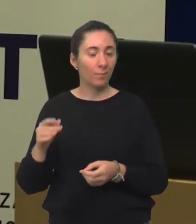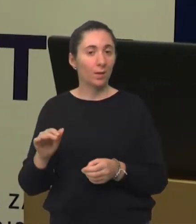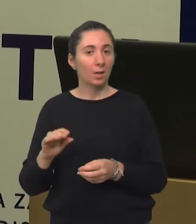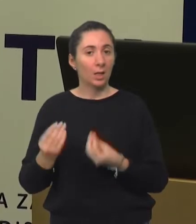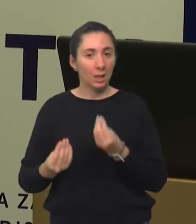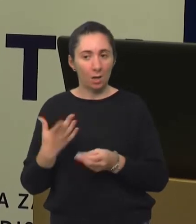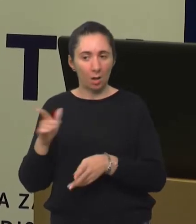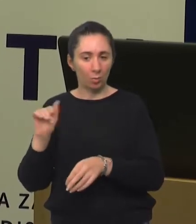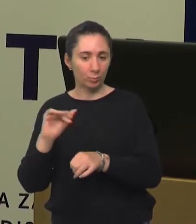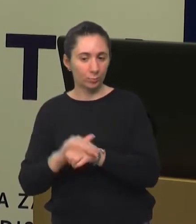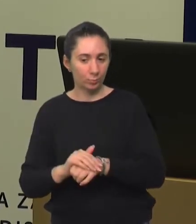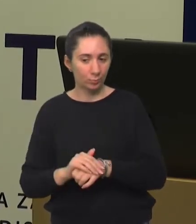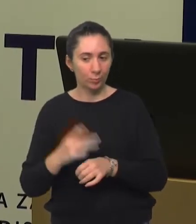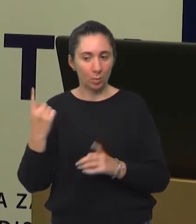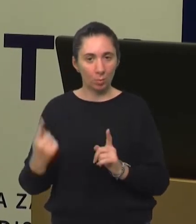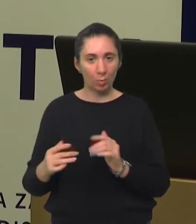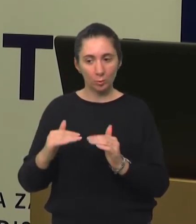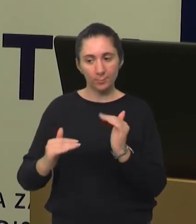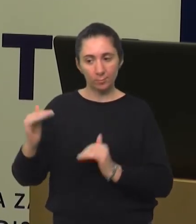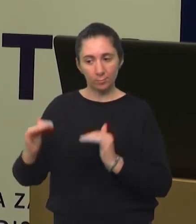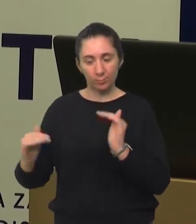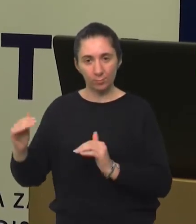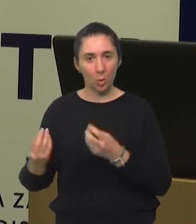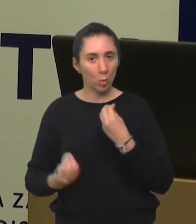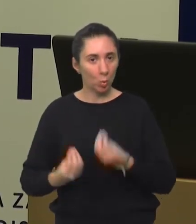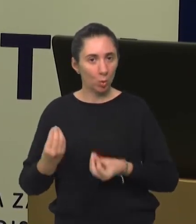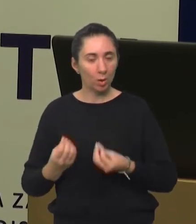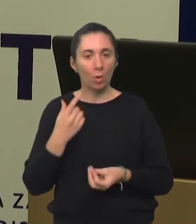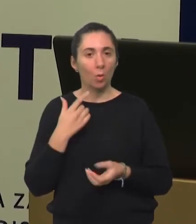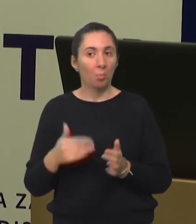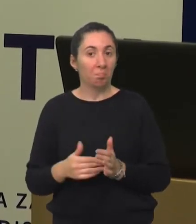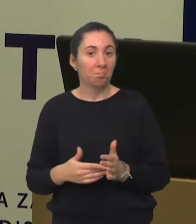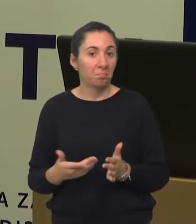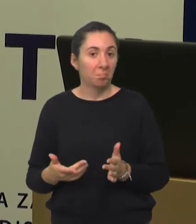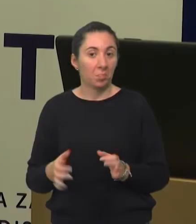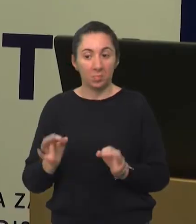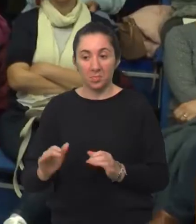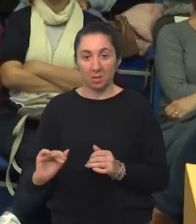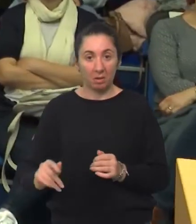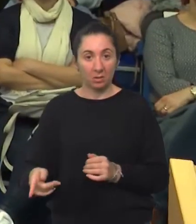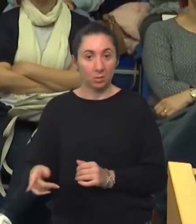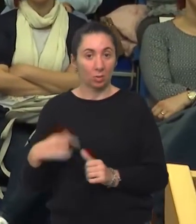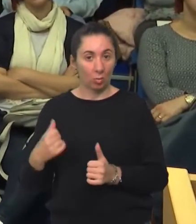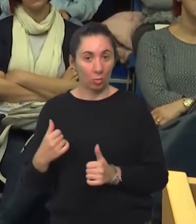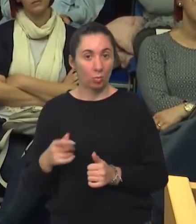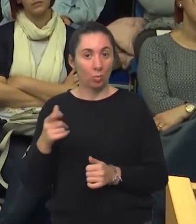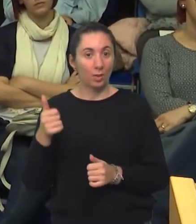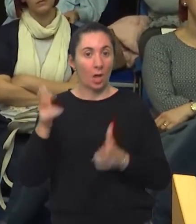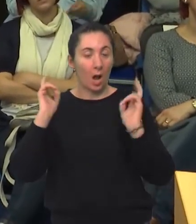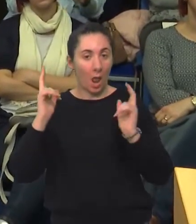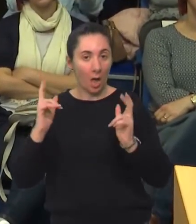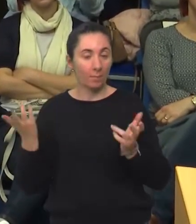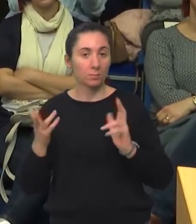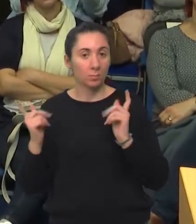zamijetite u vrtiću da vam postoje odstupanja u tome, u igri koja bi bila adekvatna za djete te dobi, to je jedan alarm za